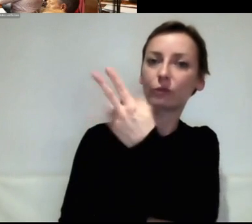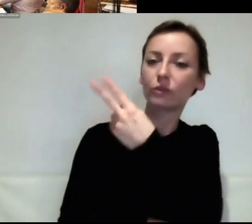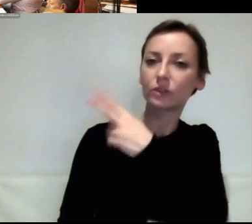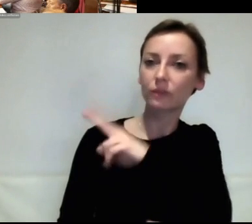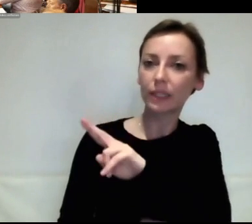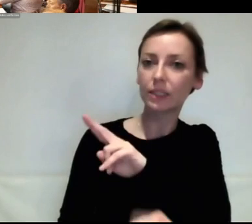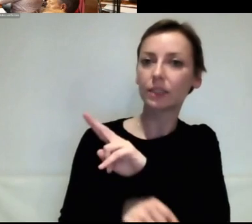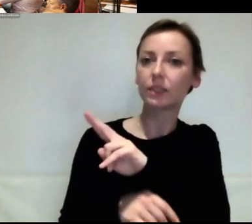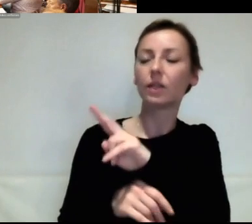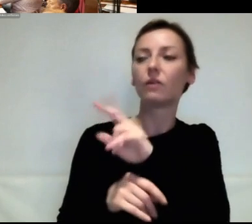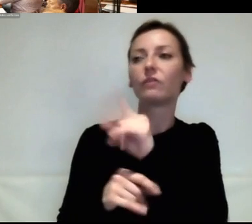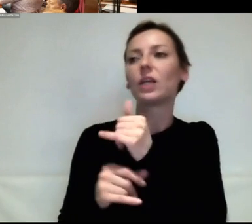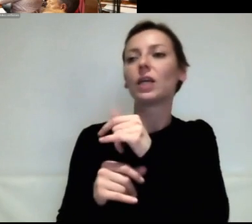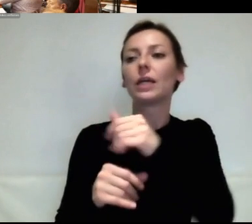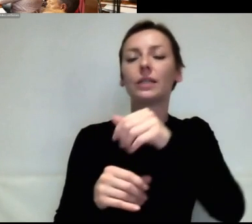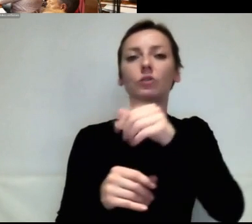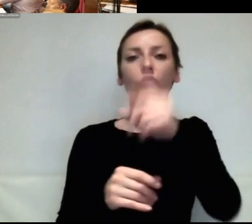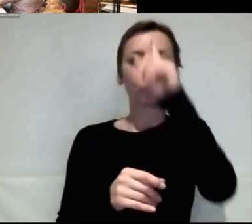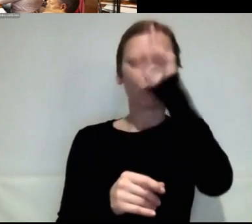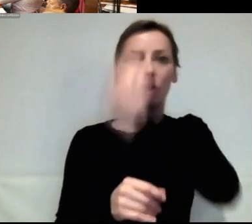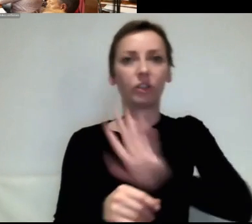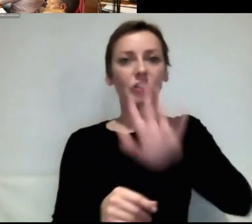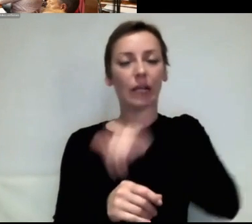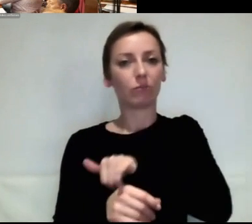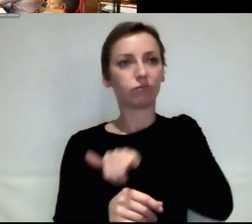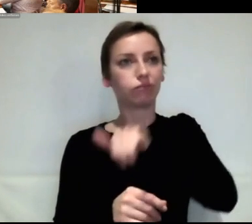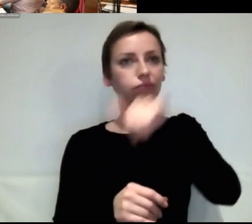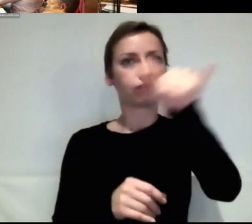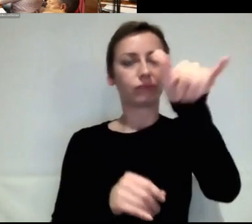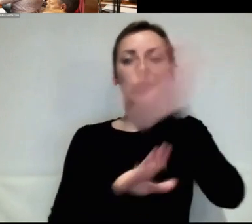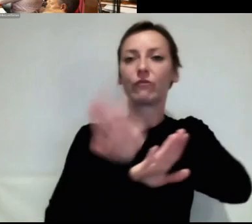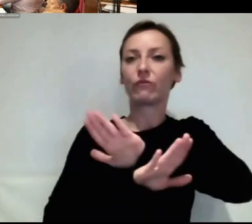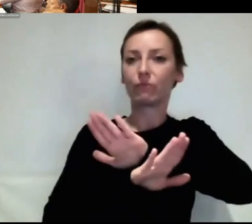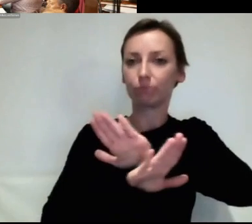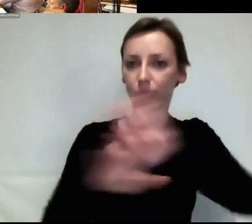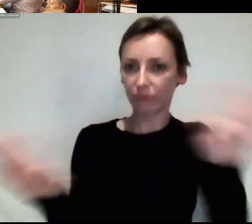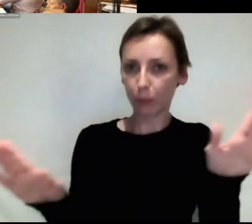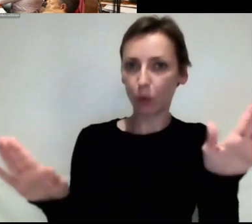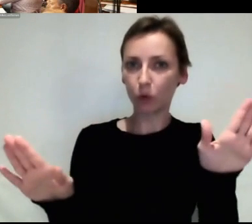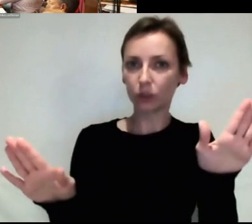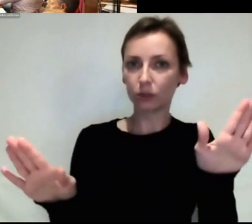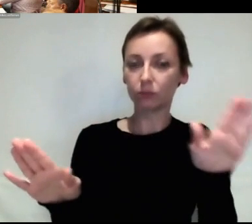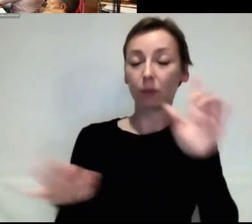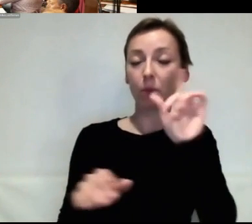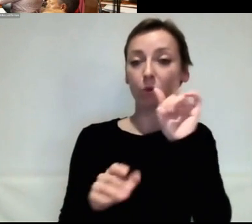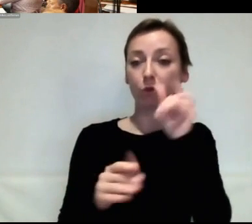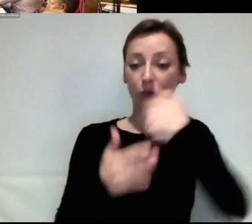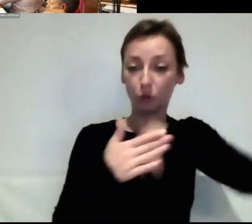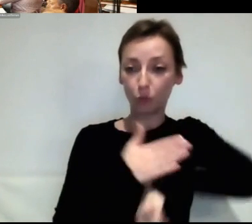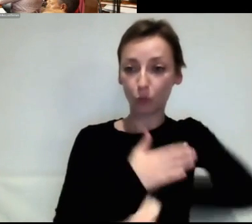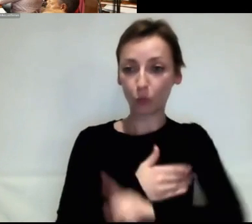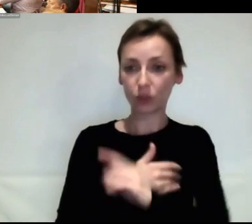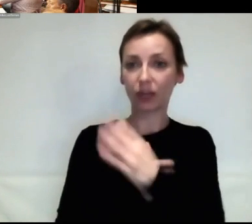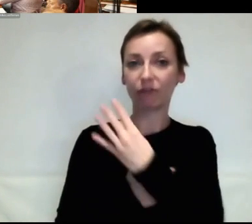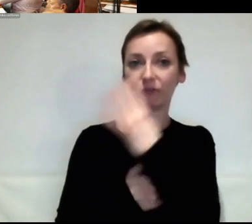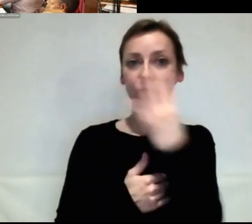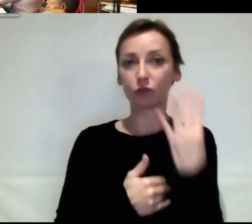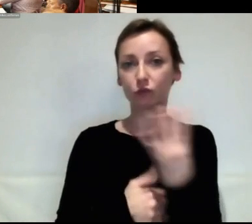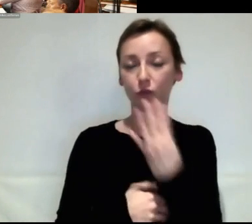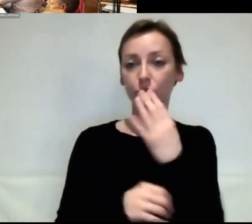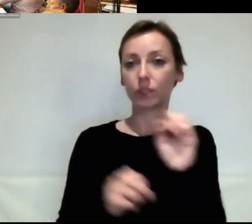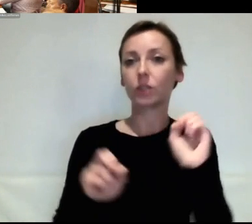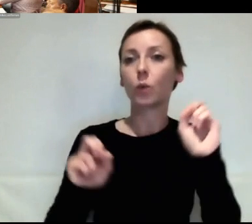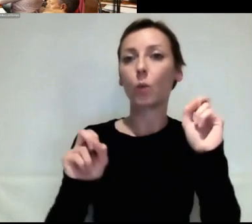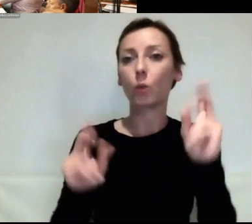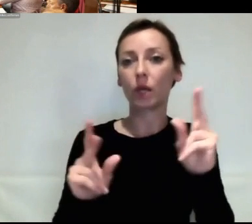gibt, die nicht länger als vier Stunden dauert, braucht. Das heißt, ihr habt mir auch gesagt, okay, aber es ist auch legitim zu sagen, nur